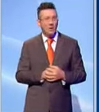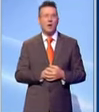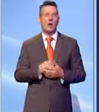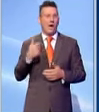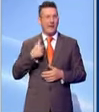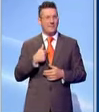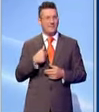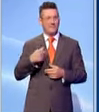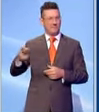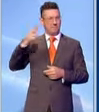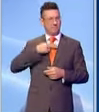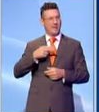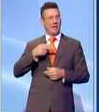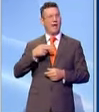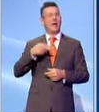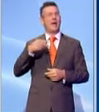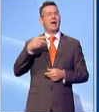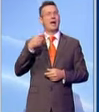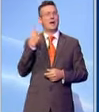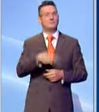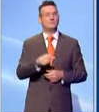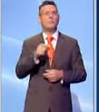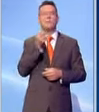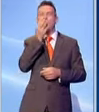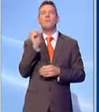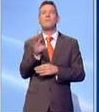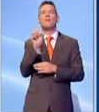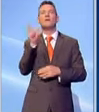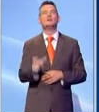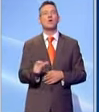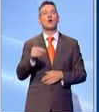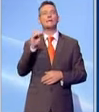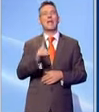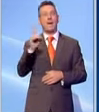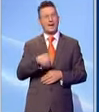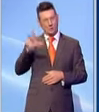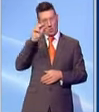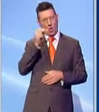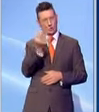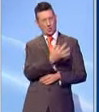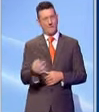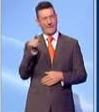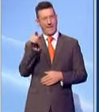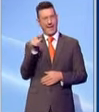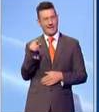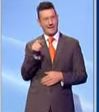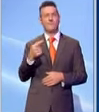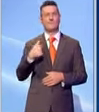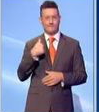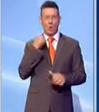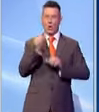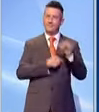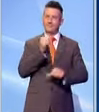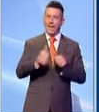ne parliamo, il buon professor De Masi, che conosco molto bene. Io ho cambiato i concorsi